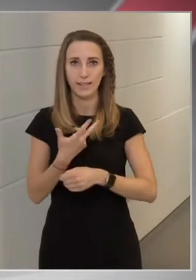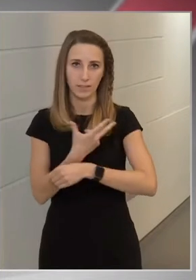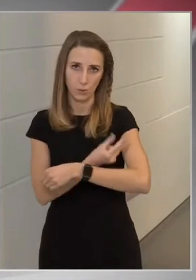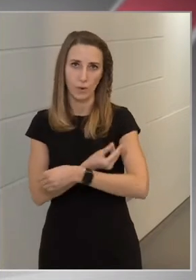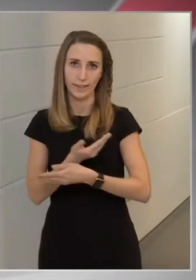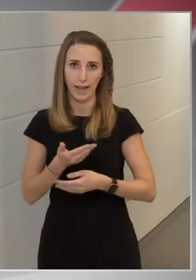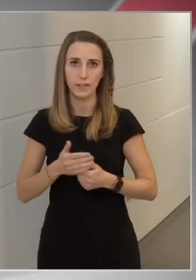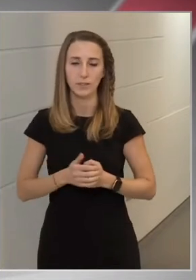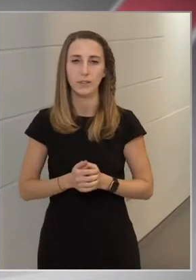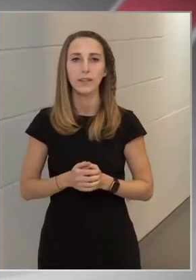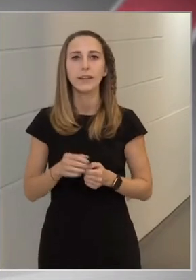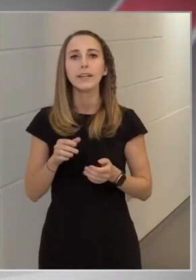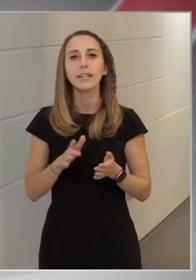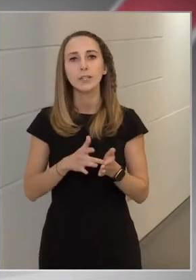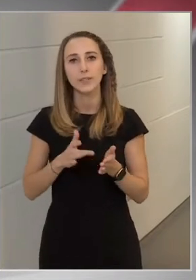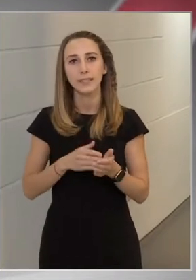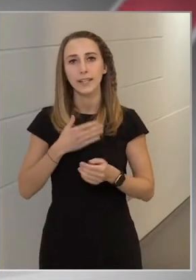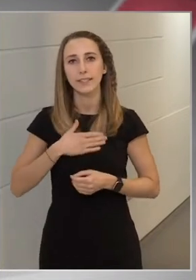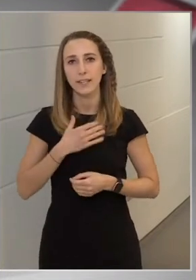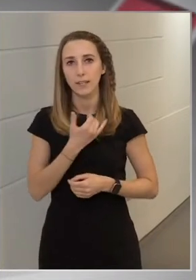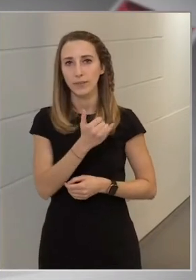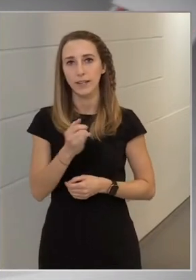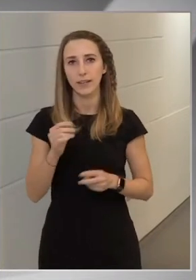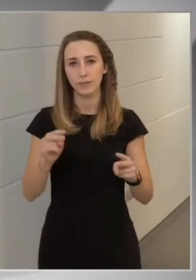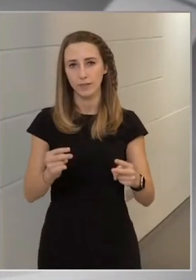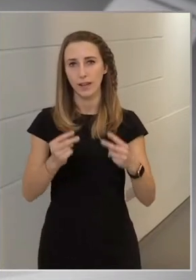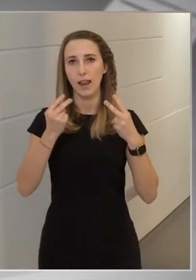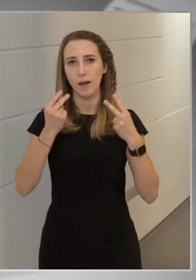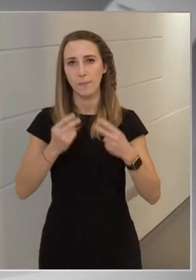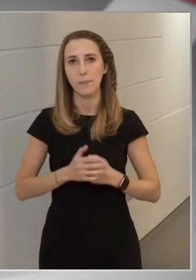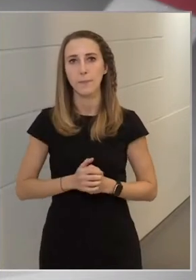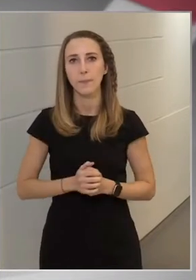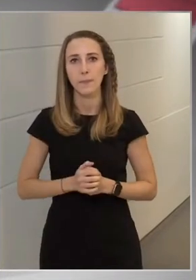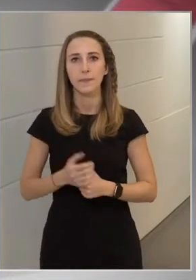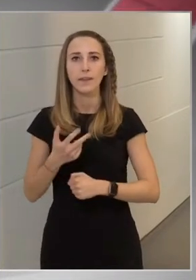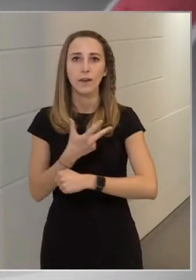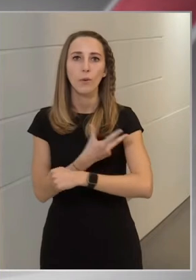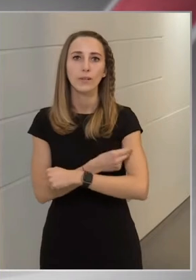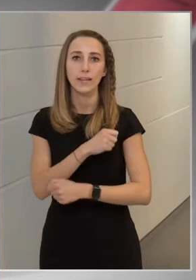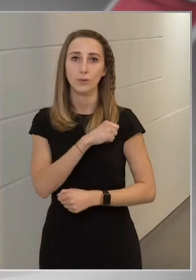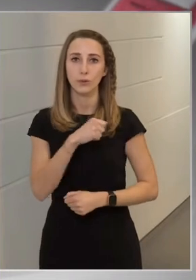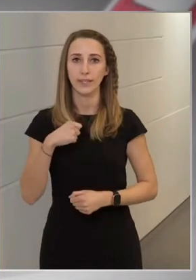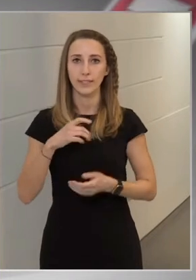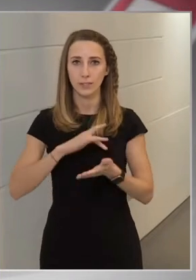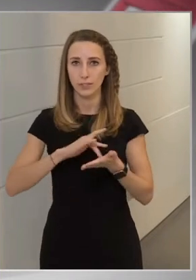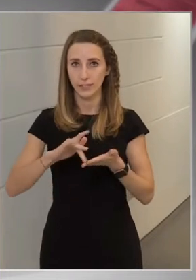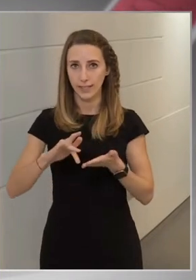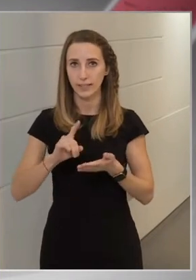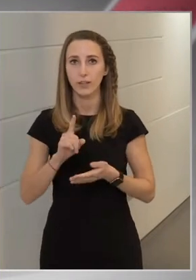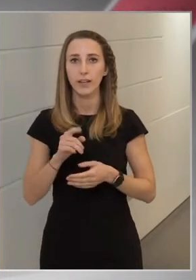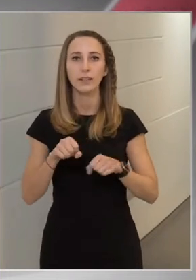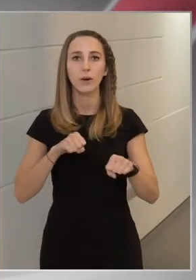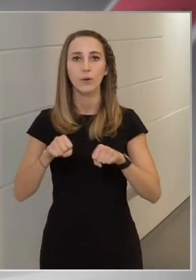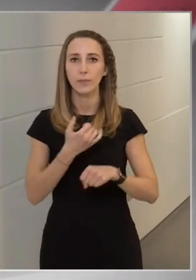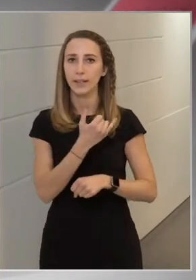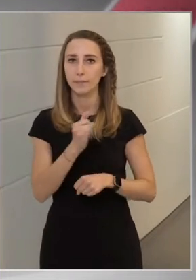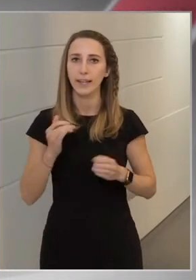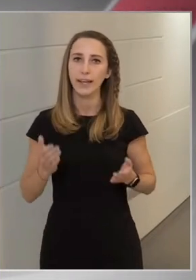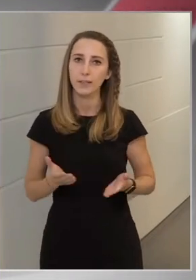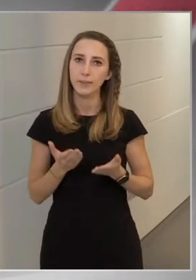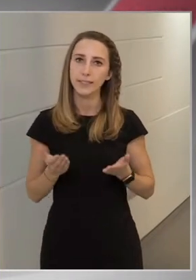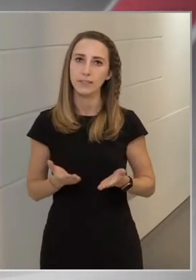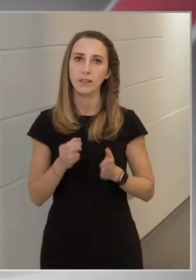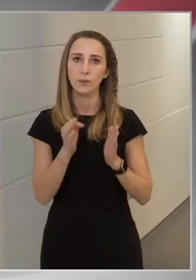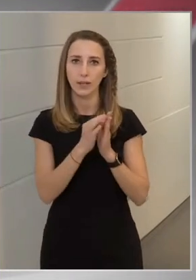az oltás. Ezért ismételten arra szeretném mindenkinek a figyelmét felhívni, hogy az oltás önkéntes és ingyenes, de a kormány mindenkit arra biztat,